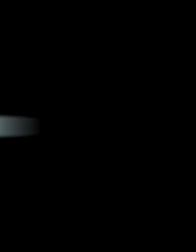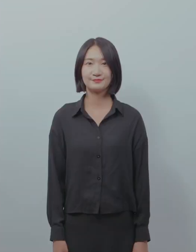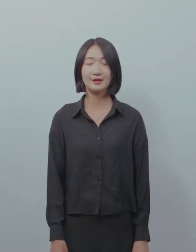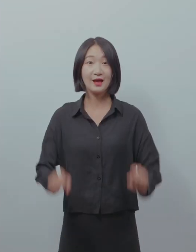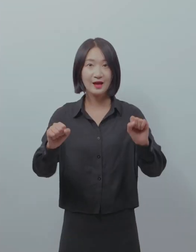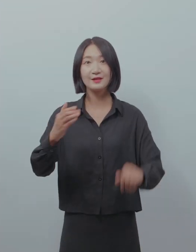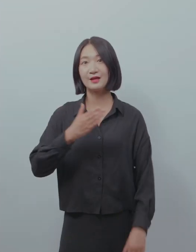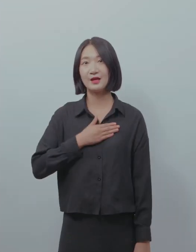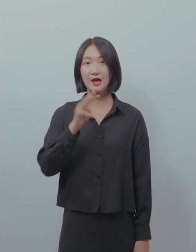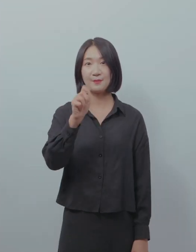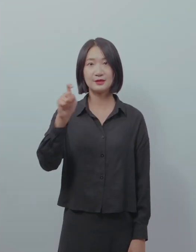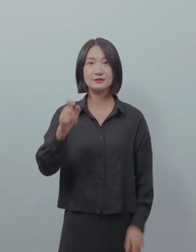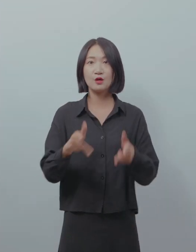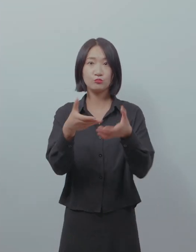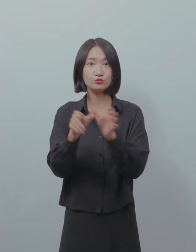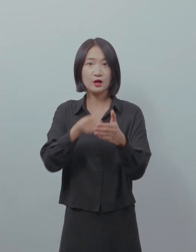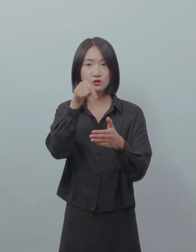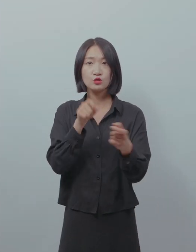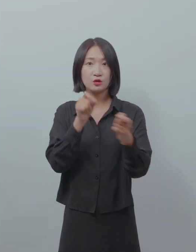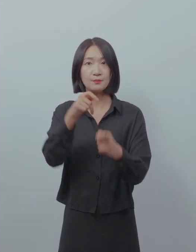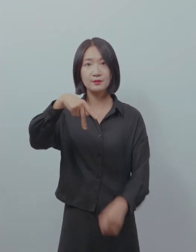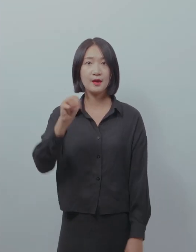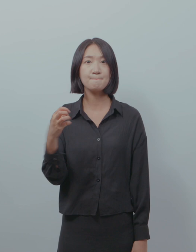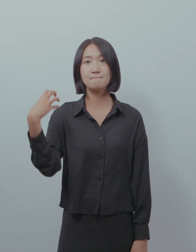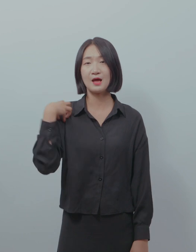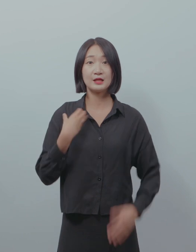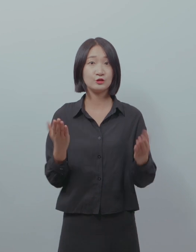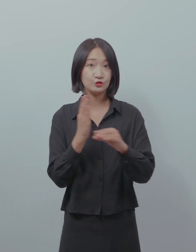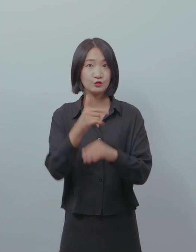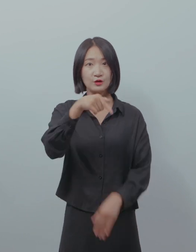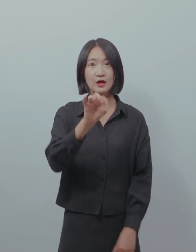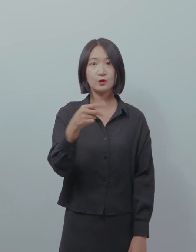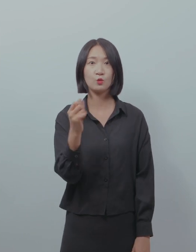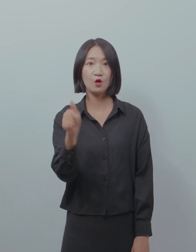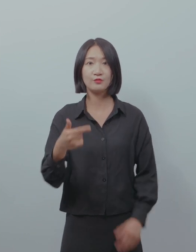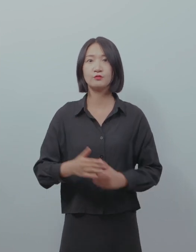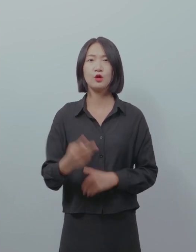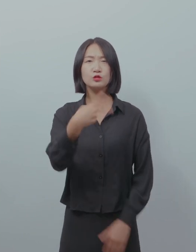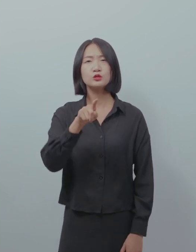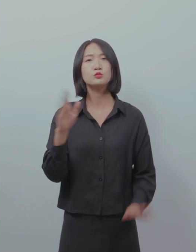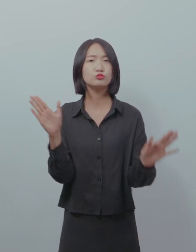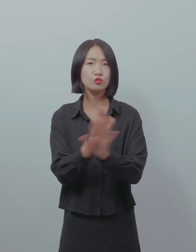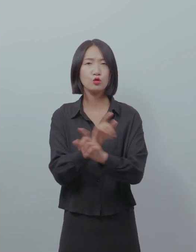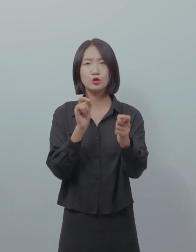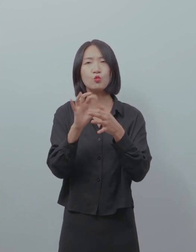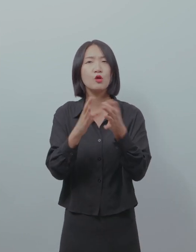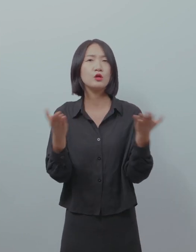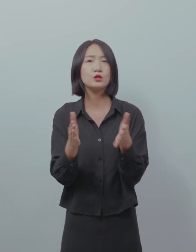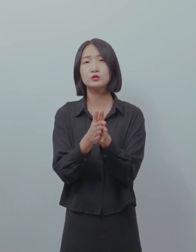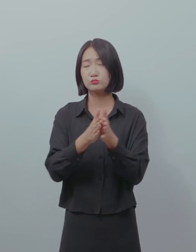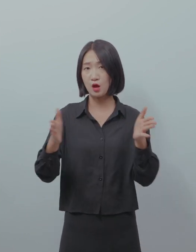안녕 나는 MX 사업부에서 접근성 PM을 맡고 있는 강동원이야 2011년부터